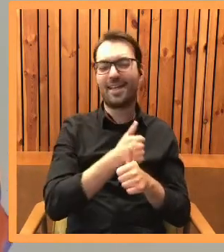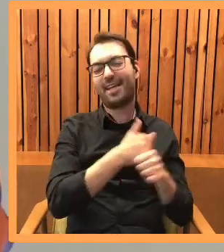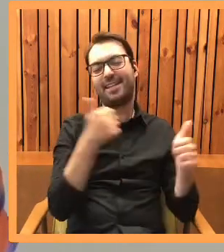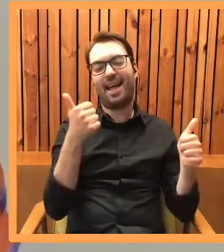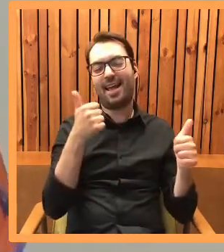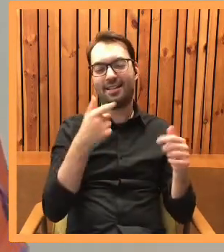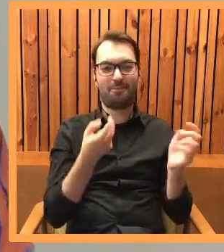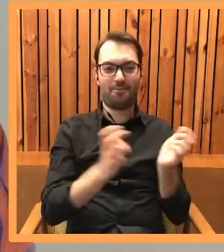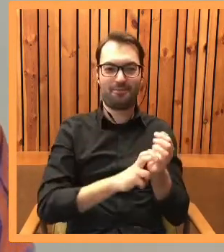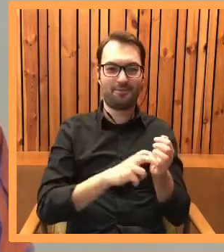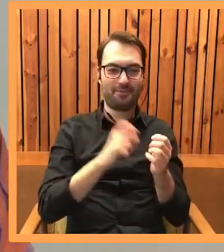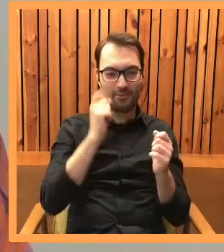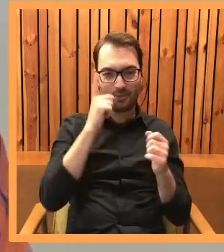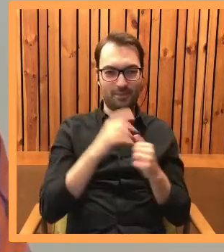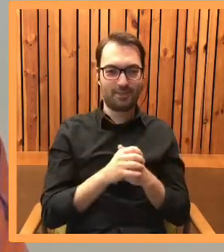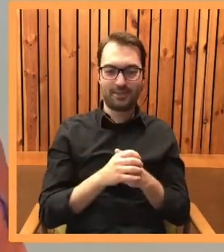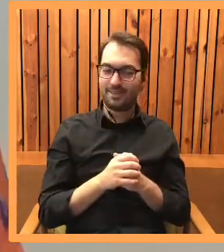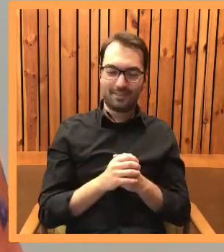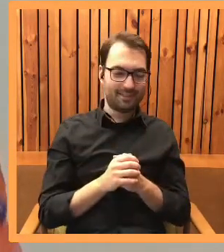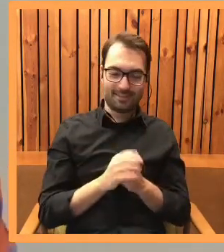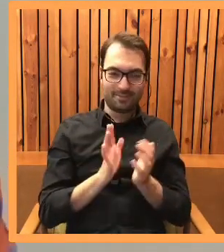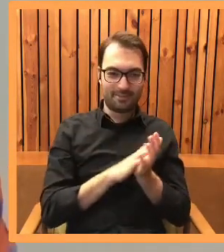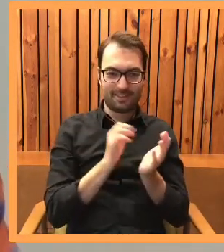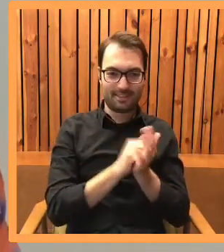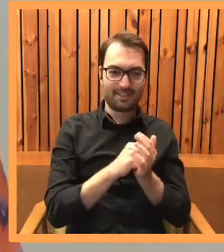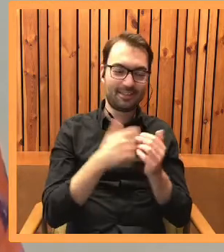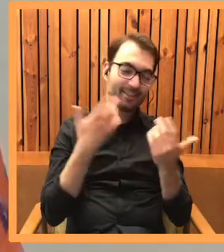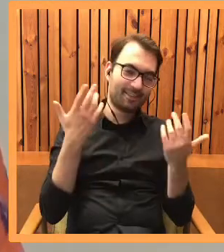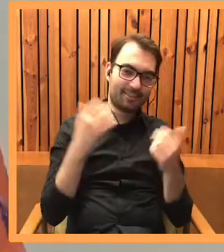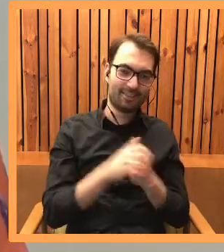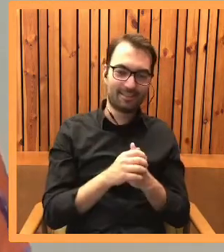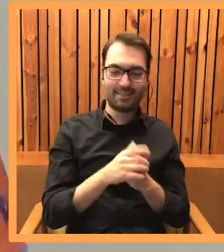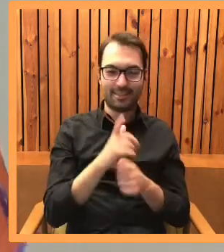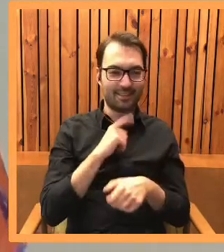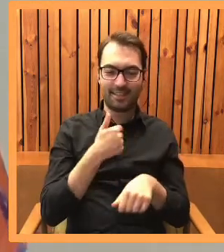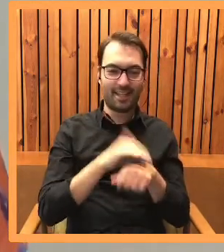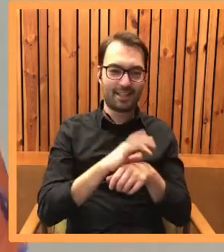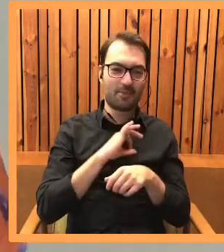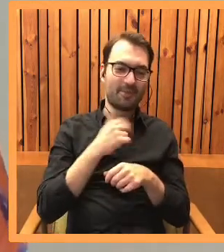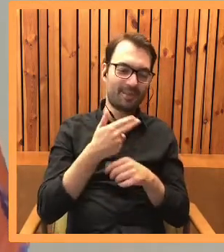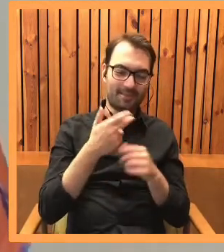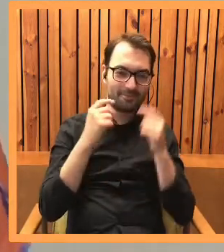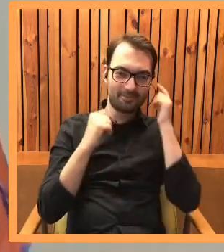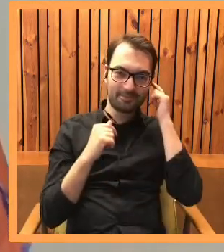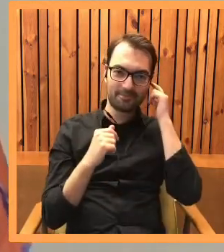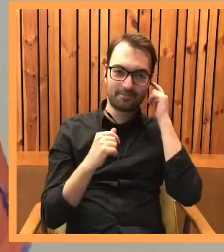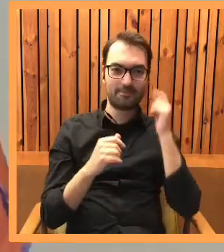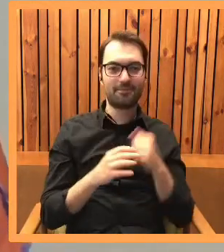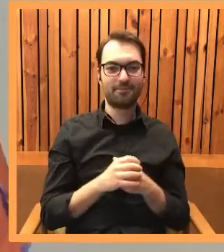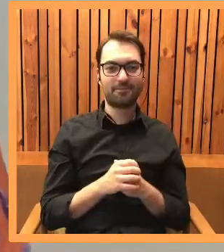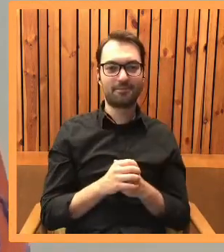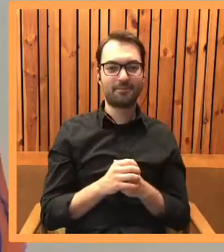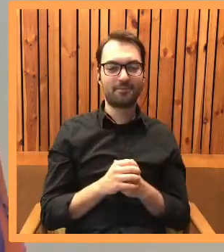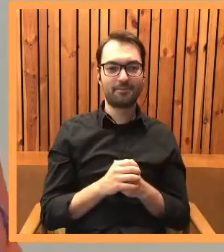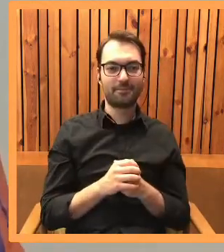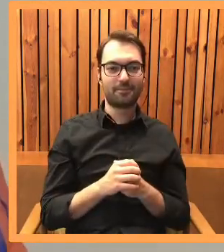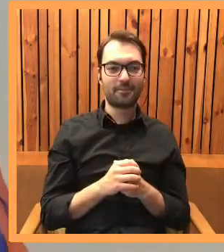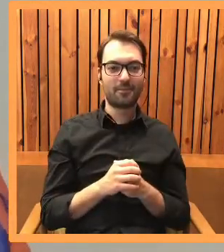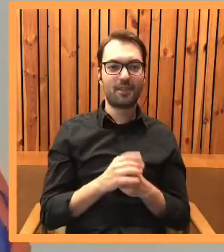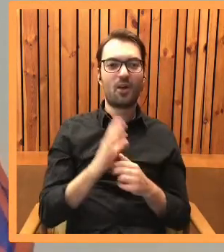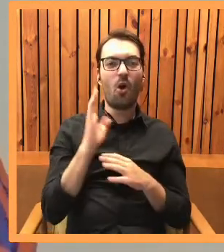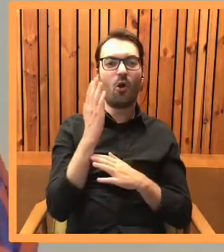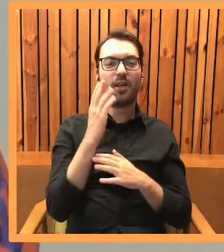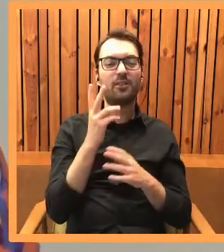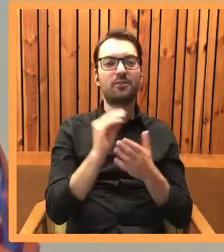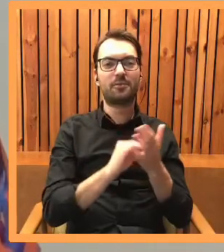żeby zacząć dzień. Nie jest. No ale mamy odmienne zdanie na ten temat. A te szczeliny do pisania